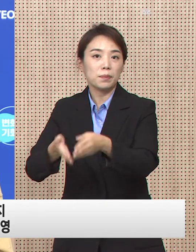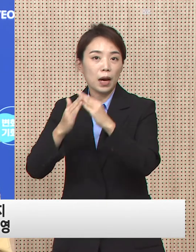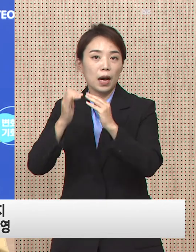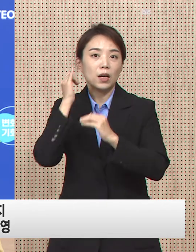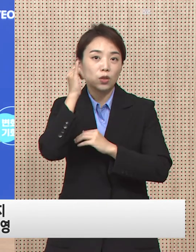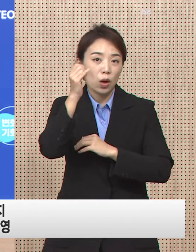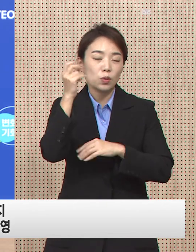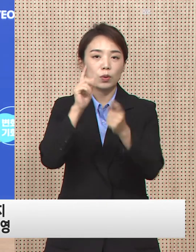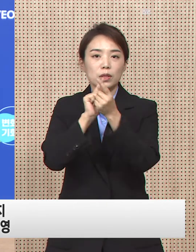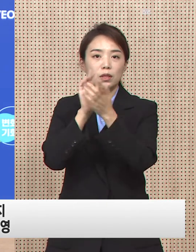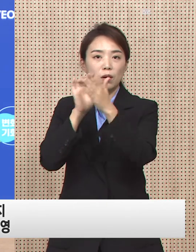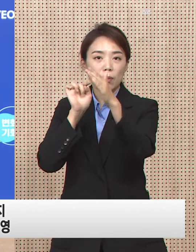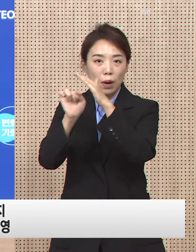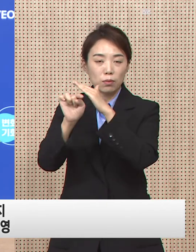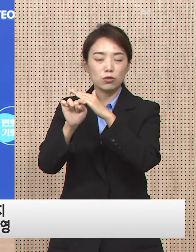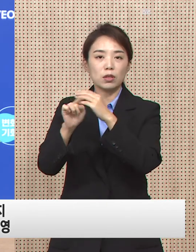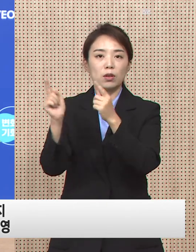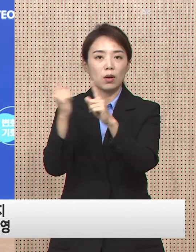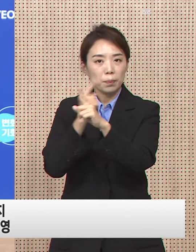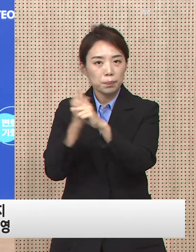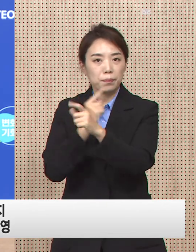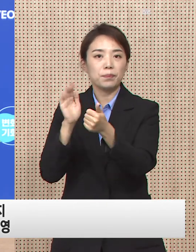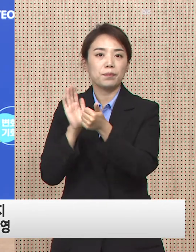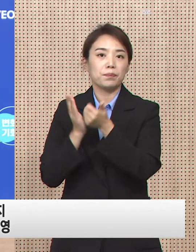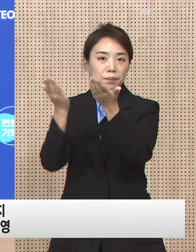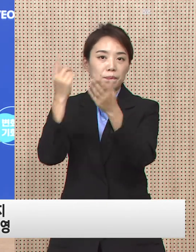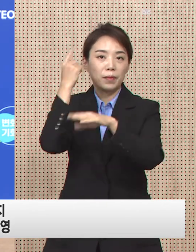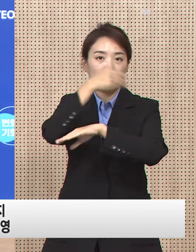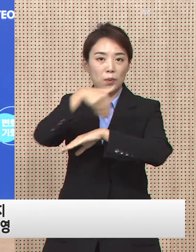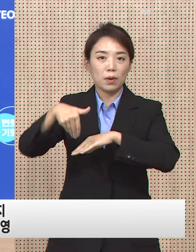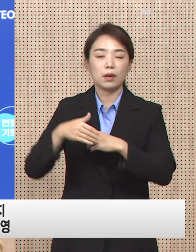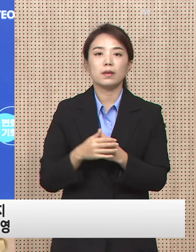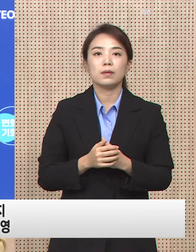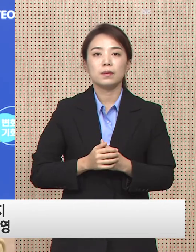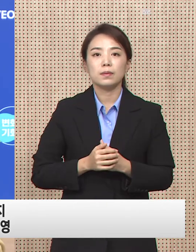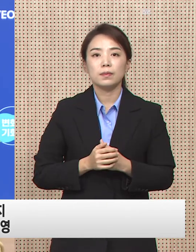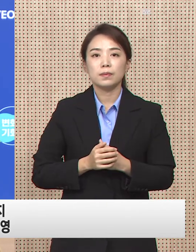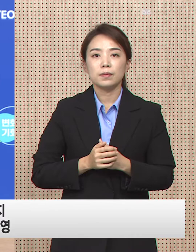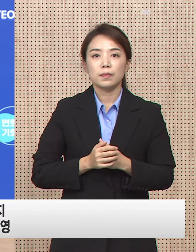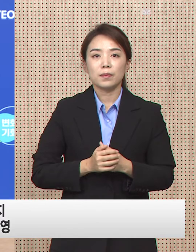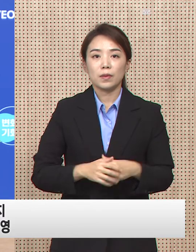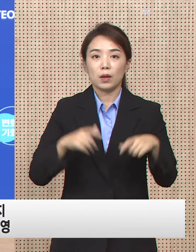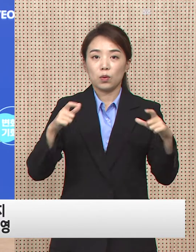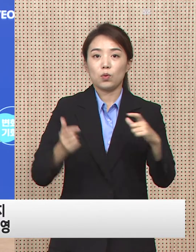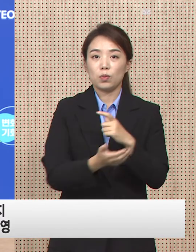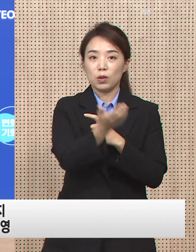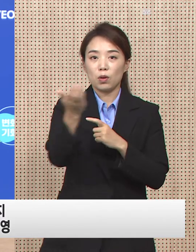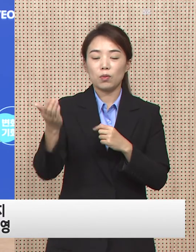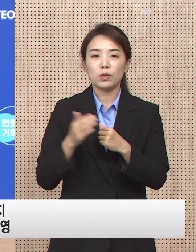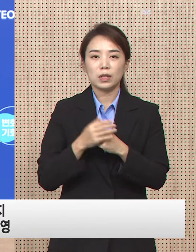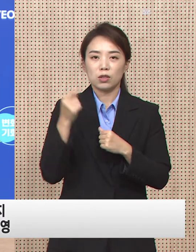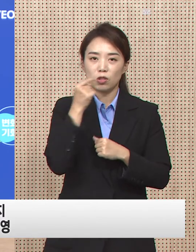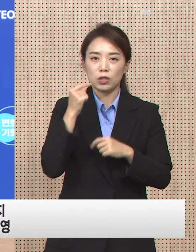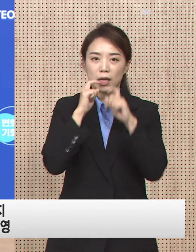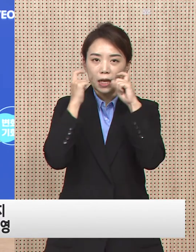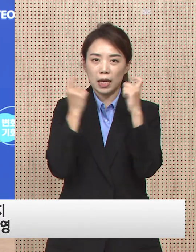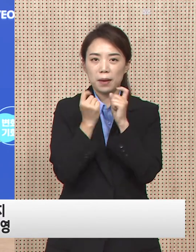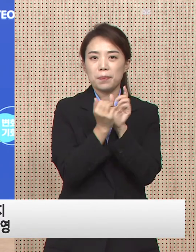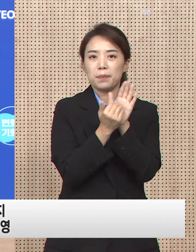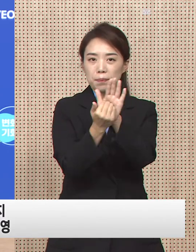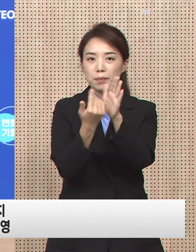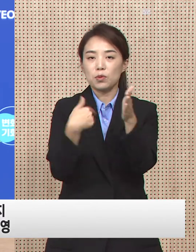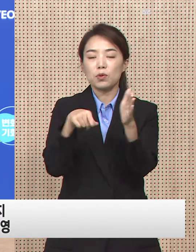및 필요시 방문 관리 및 응급진료를 연계할 예정입니다. 도민 여러분께서는 철저한 개인 방영수칙